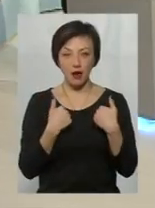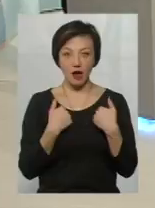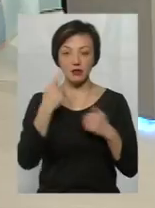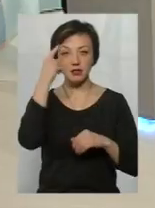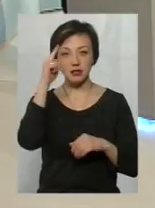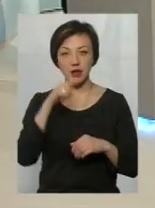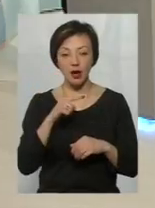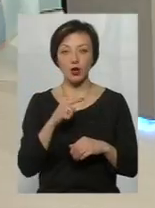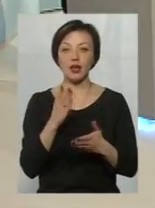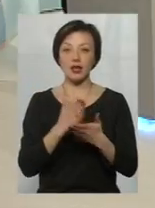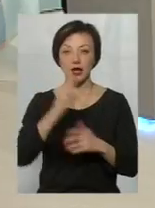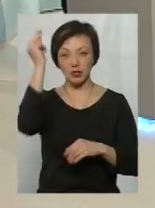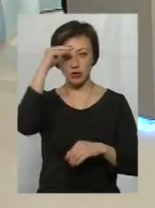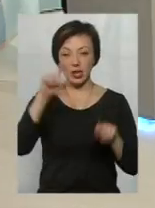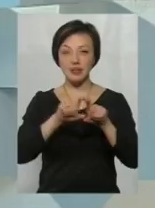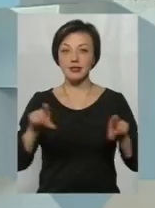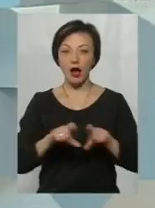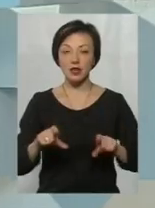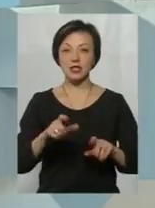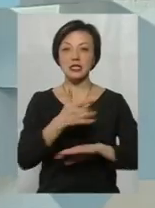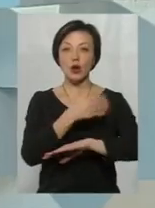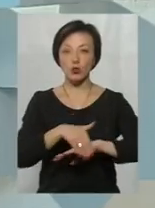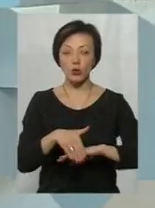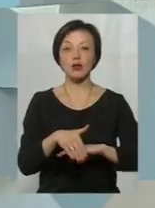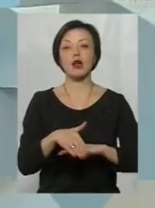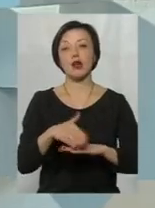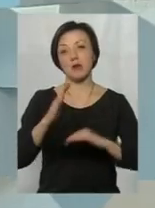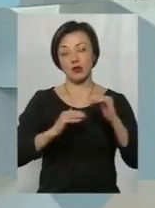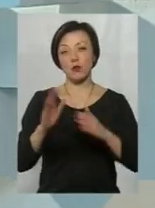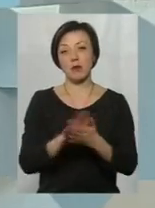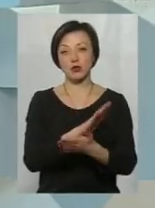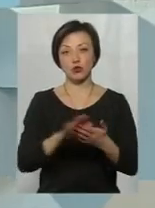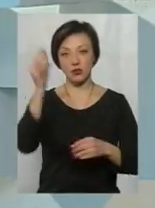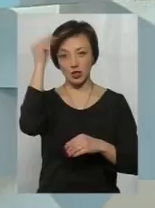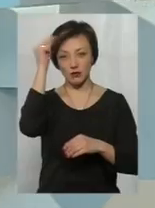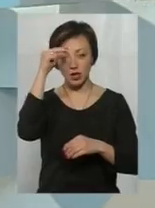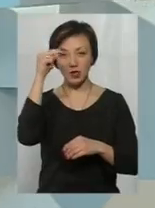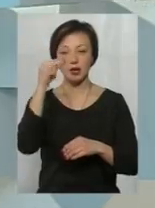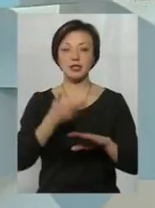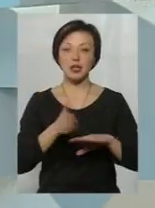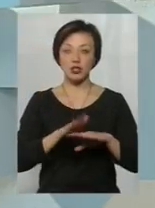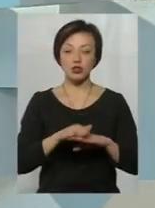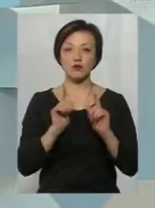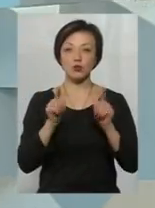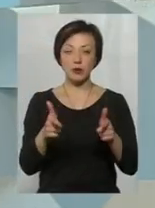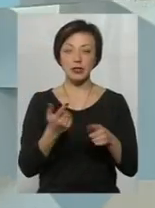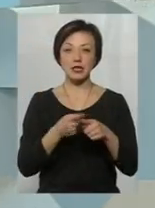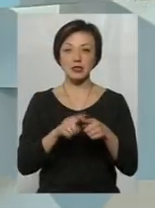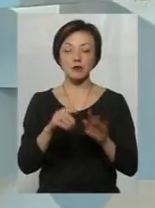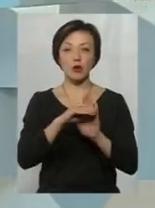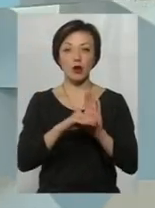знаю, є навчальні заклади за кордоном, які практикують безкоштовне навчання. Туди складніше потрапити на ці